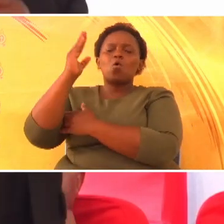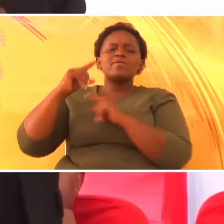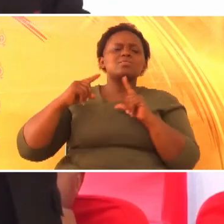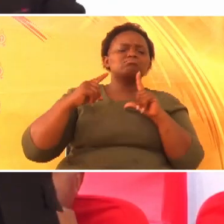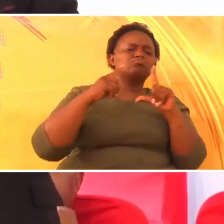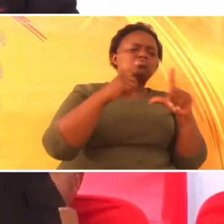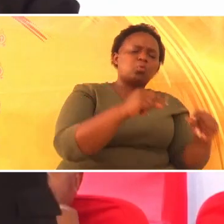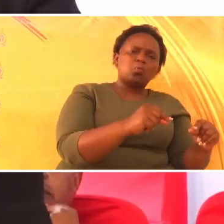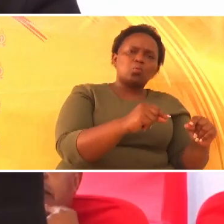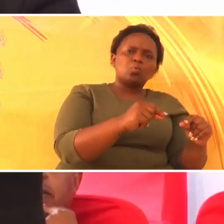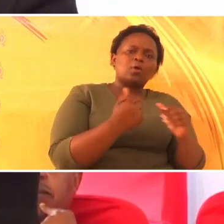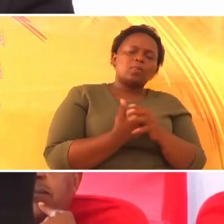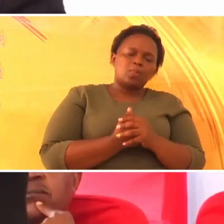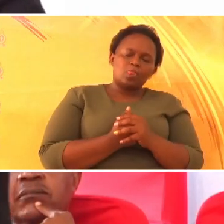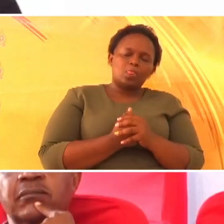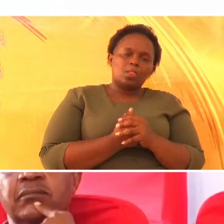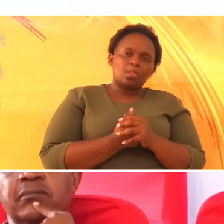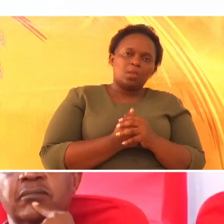wambia.